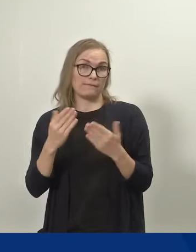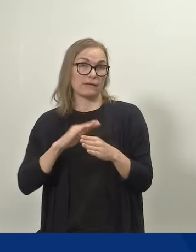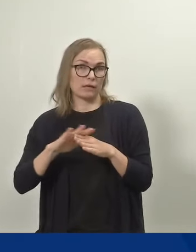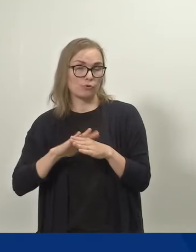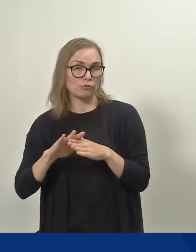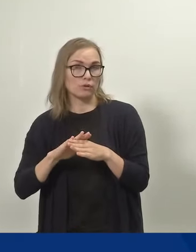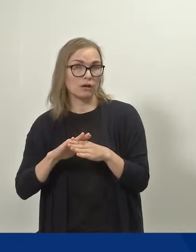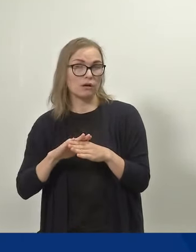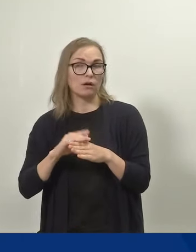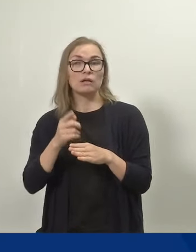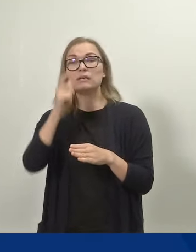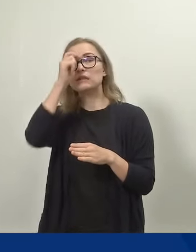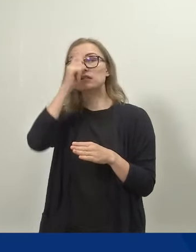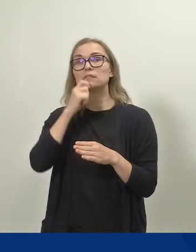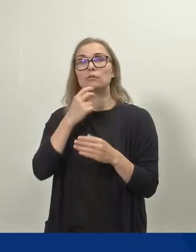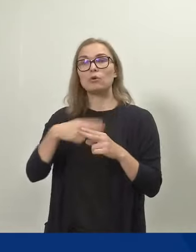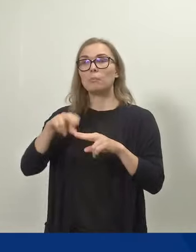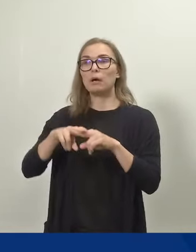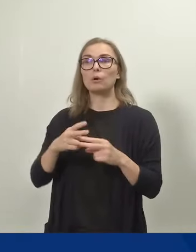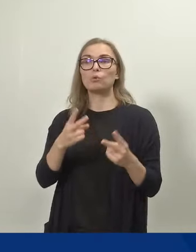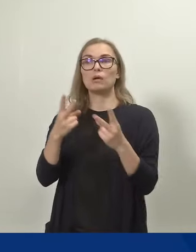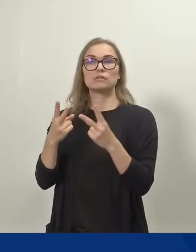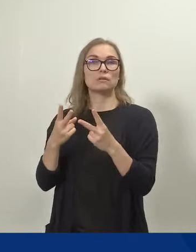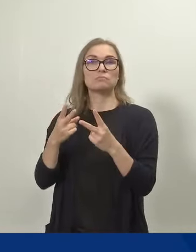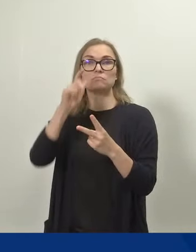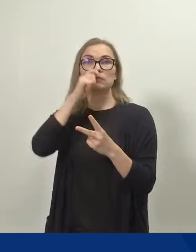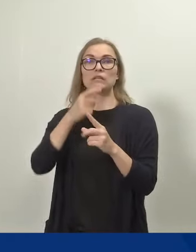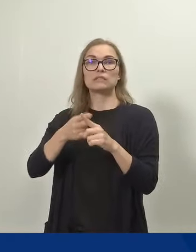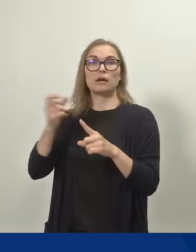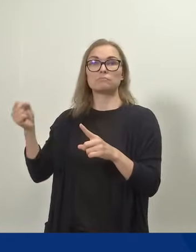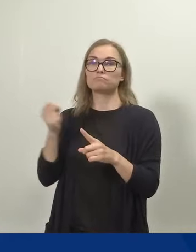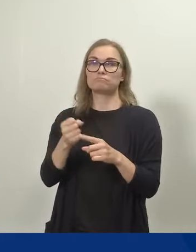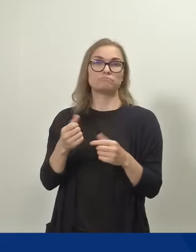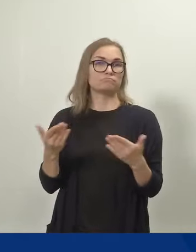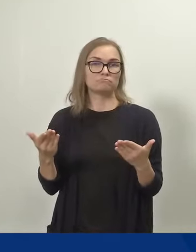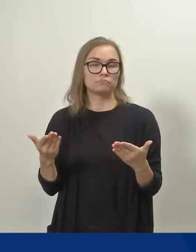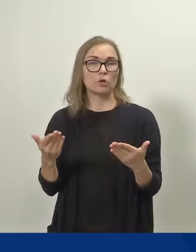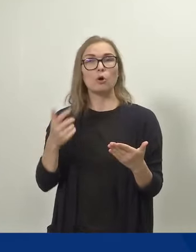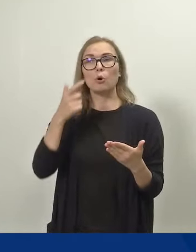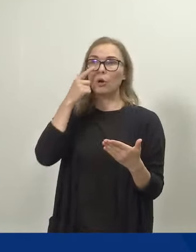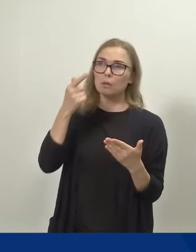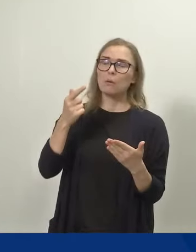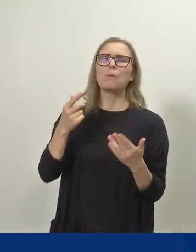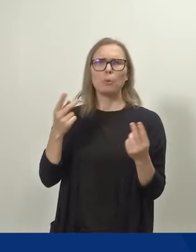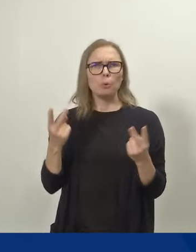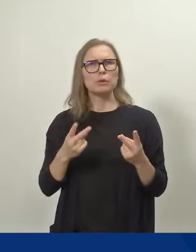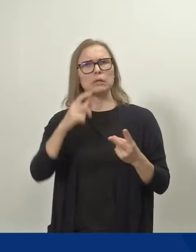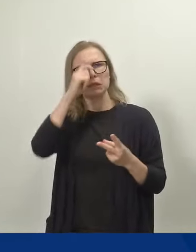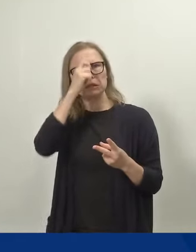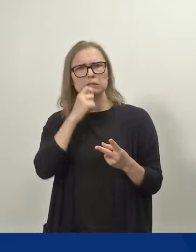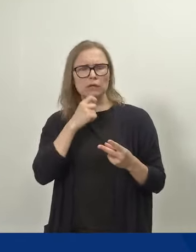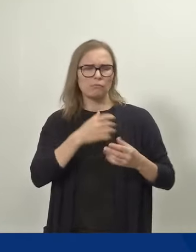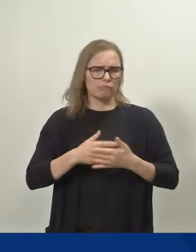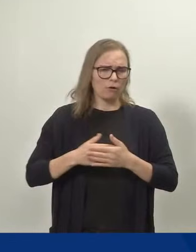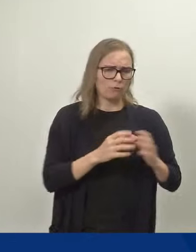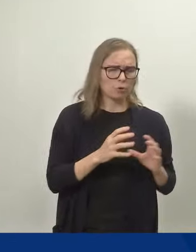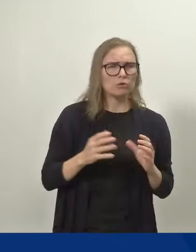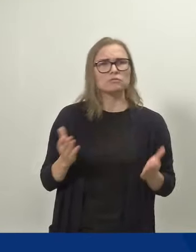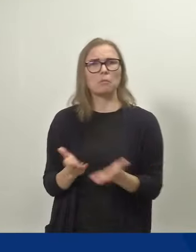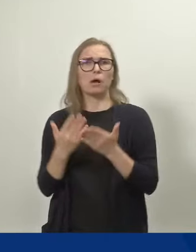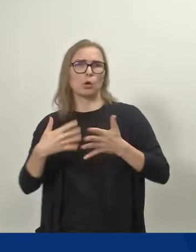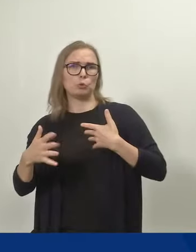heille usein ei hankita sijaisia, vaan tavallaan oletetaan, että he nyt jotenkin hoitaa ne työt siinä sivussa.